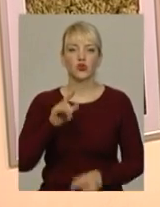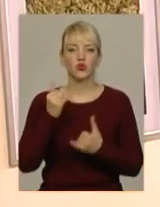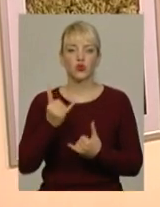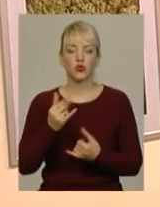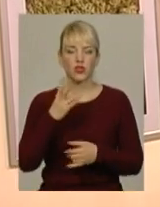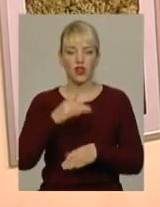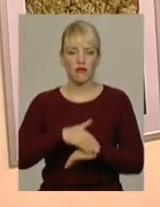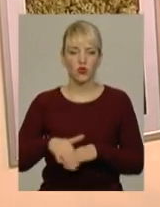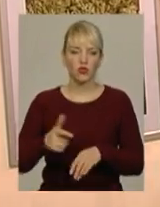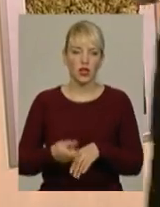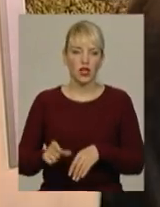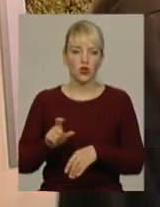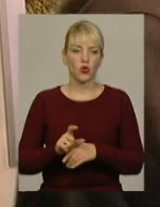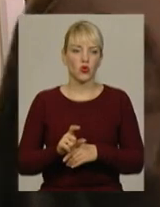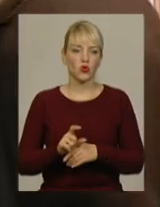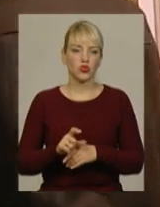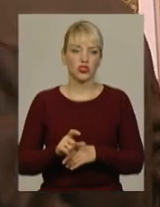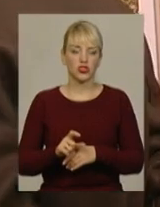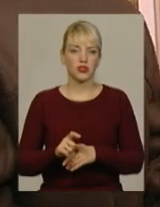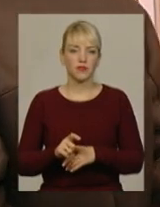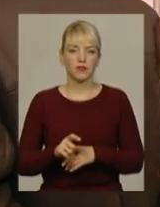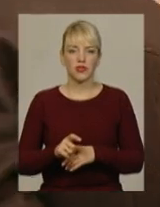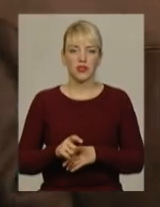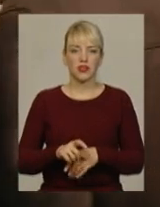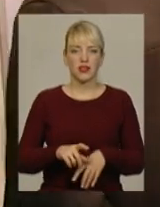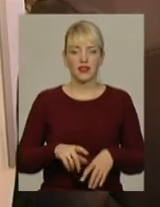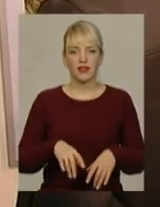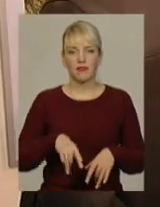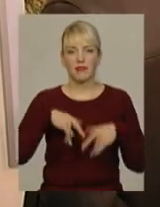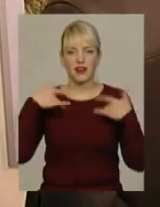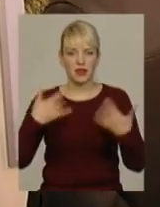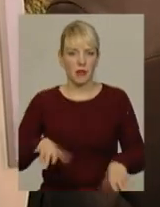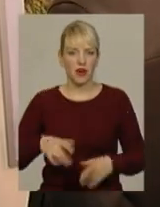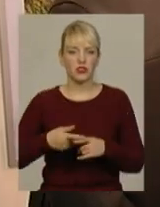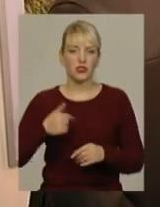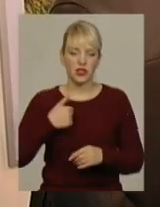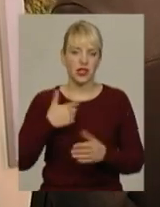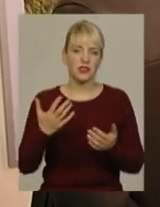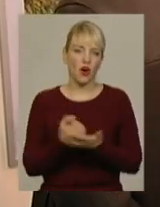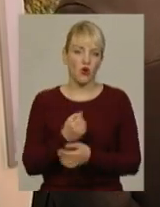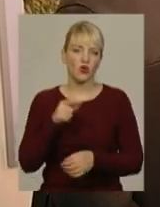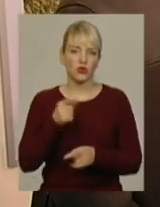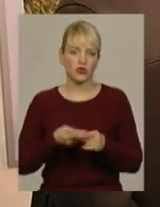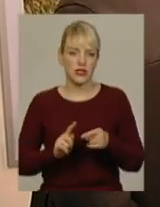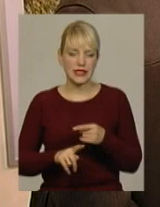на вулиці дуже, як казав Райкін, мерзопакосно. Я знаходжу навіть в цій